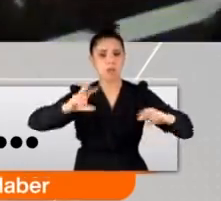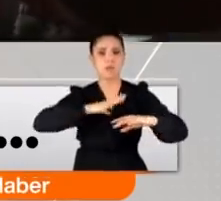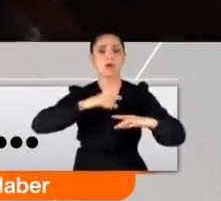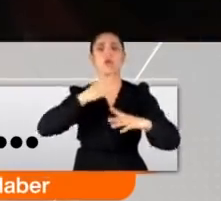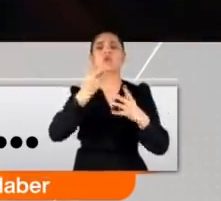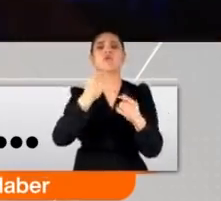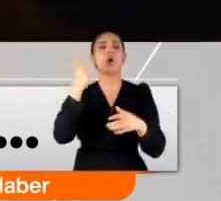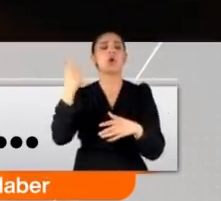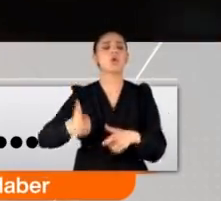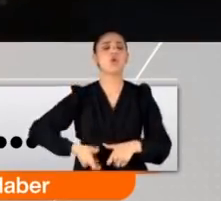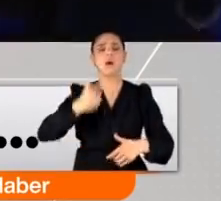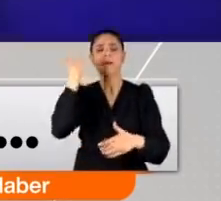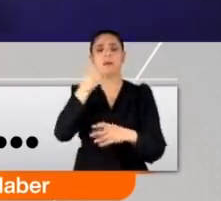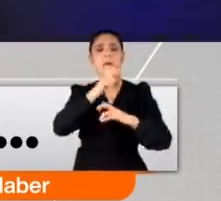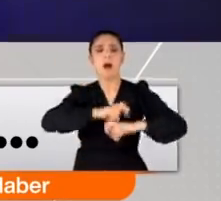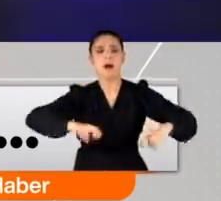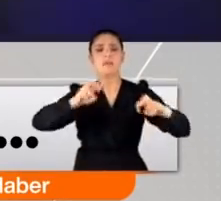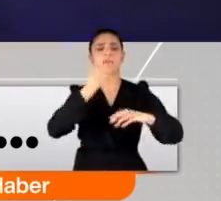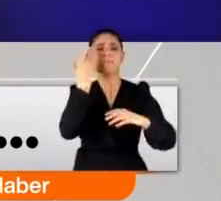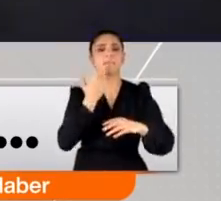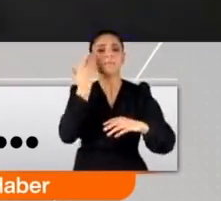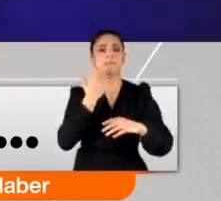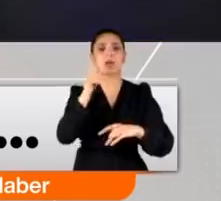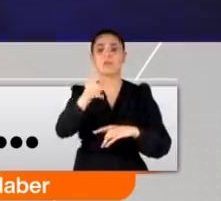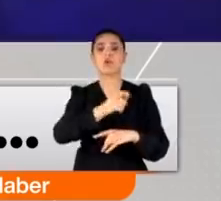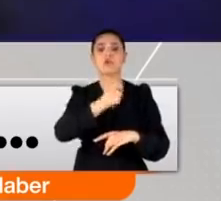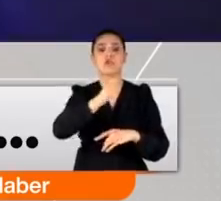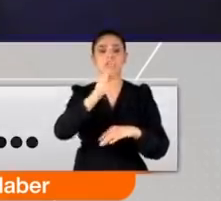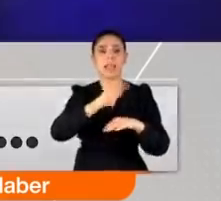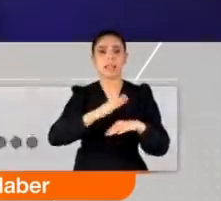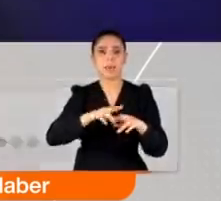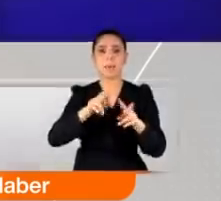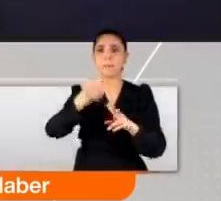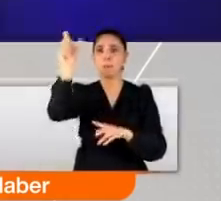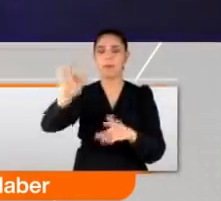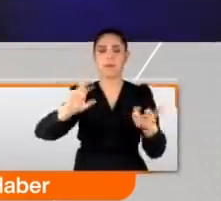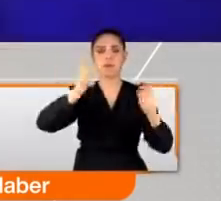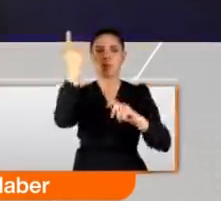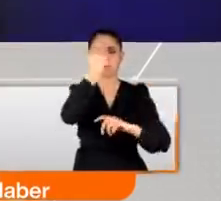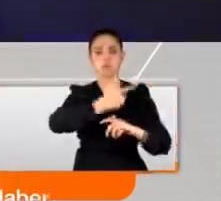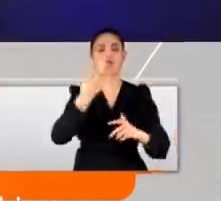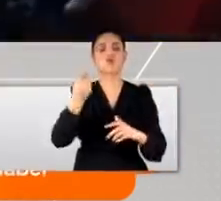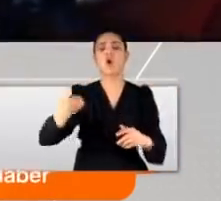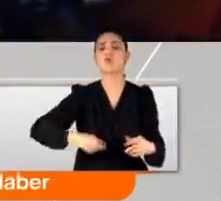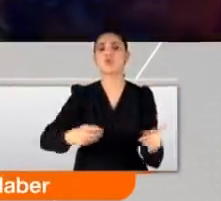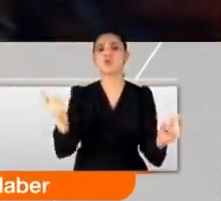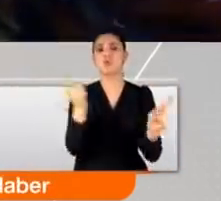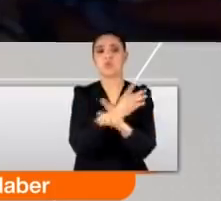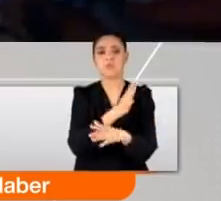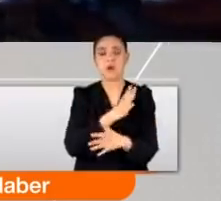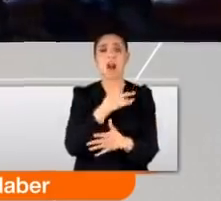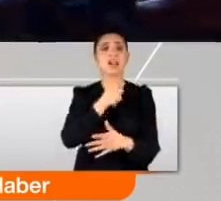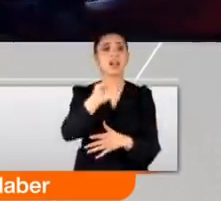saatlik güvenlik kamerası kaydı izlendi. Cinayeti azmettiren Mehmet Öcal'ın hasmıydı. Onlarca suçtan sabıkası vardı.